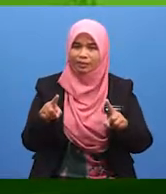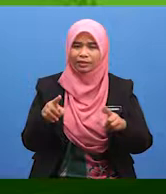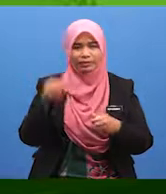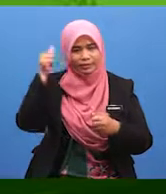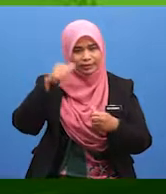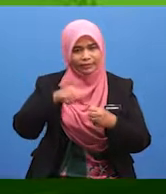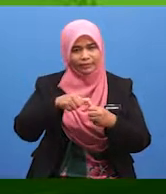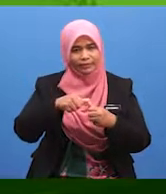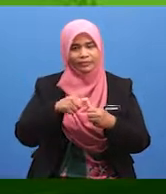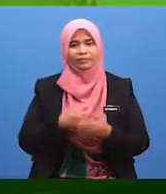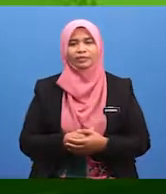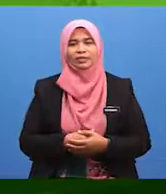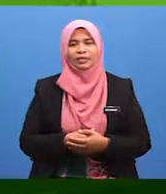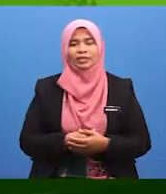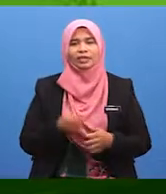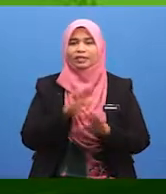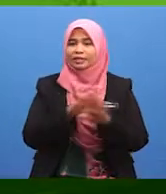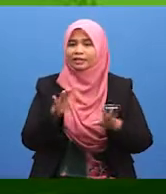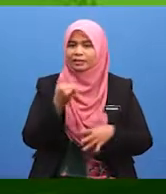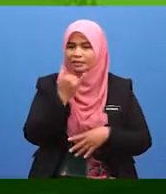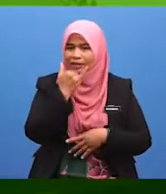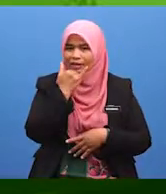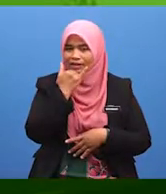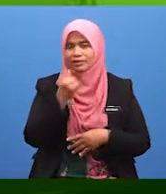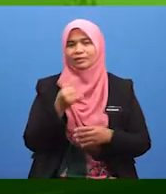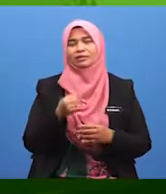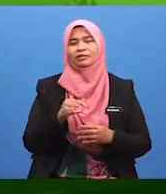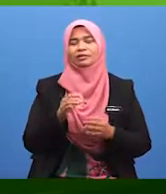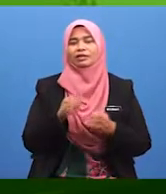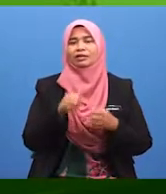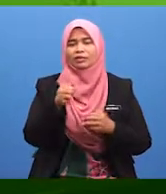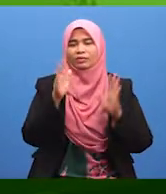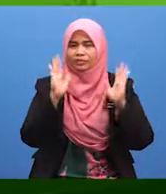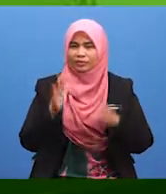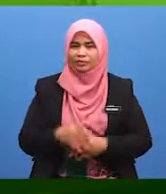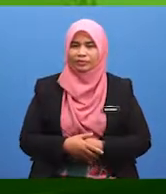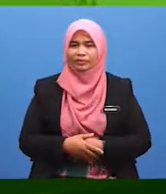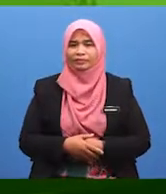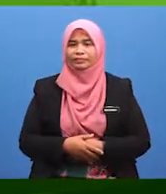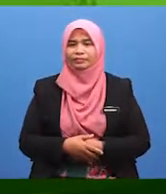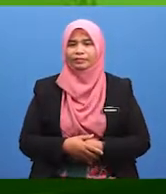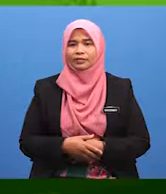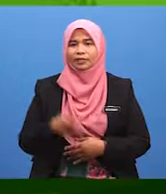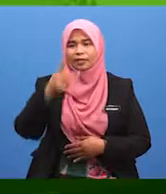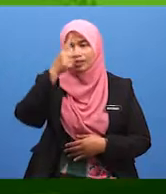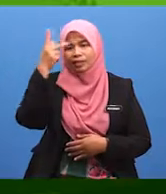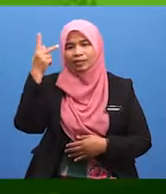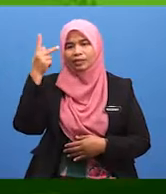tetapi ingat, tidak salahkan kita menunaikan solat.